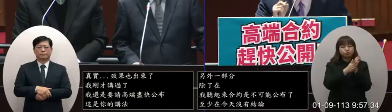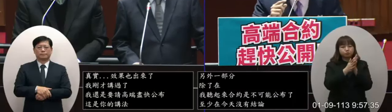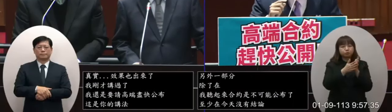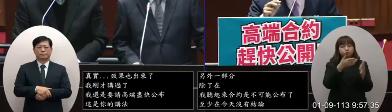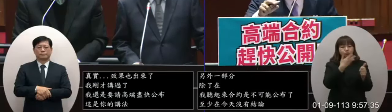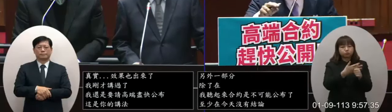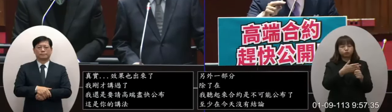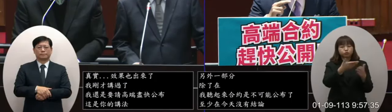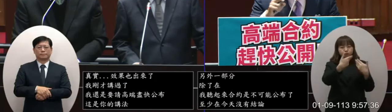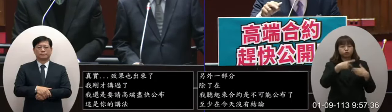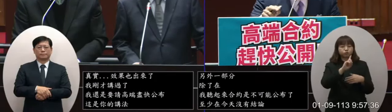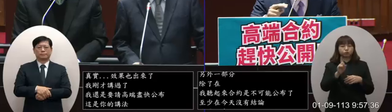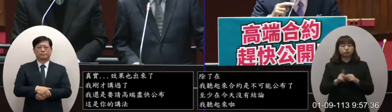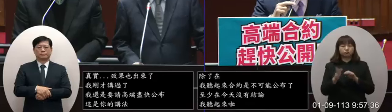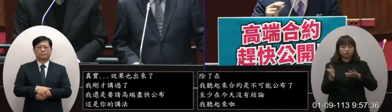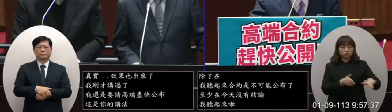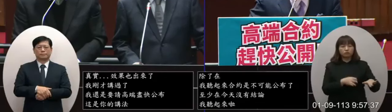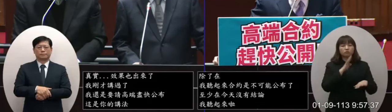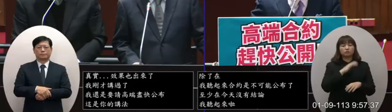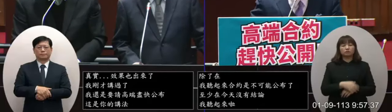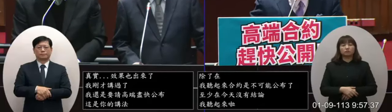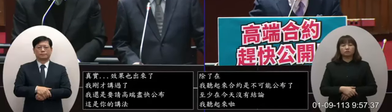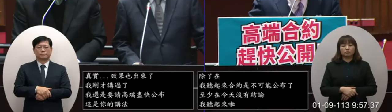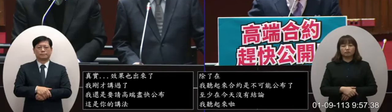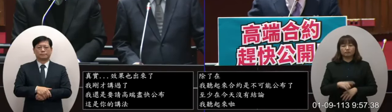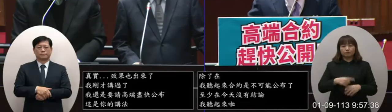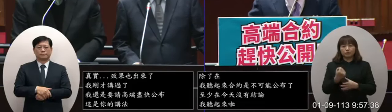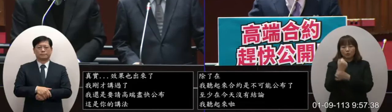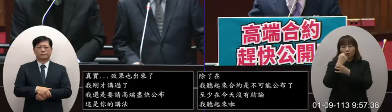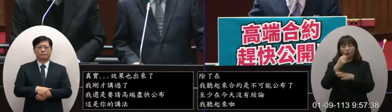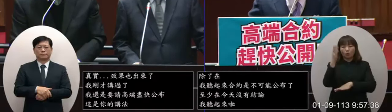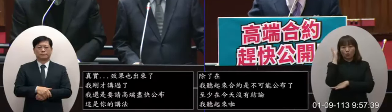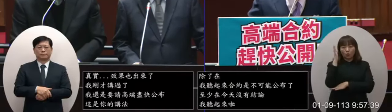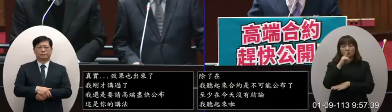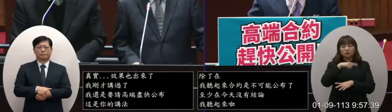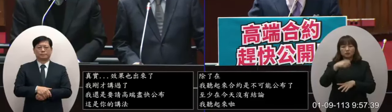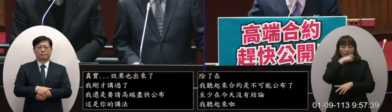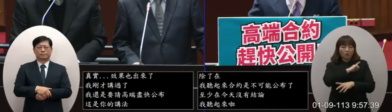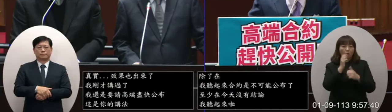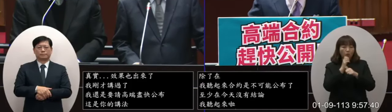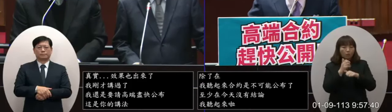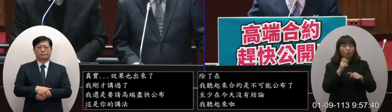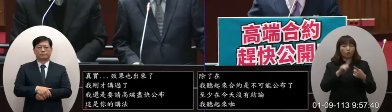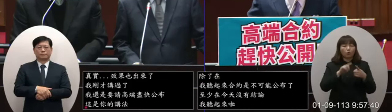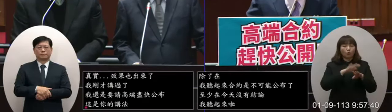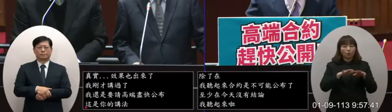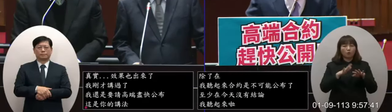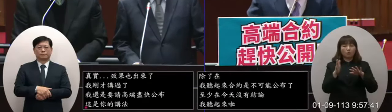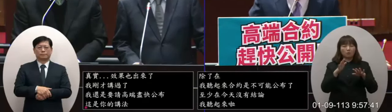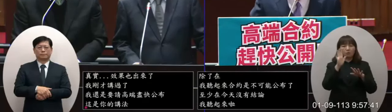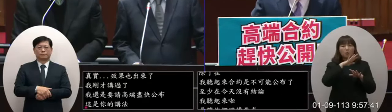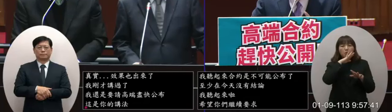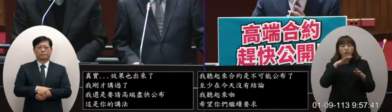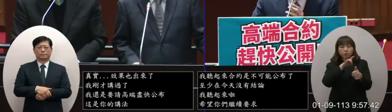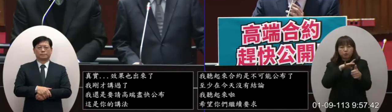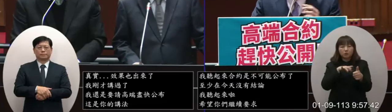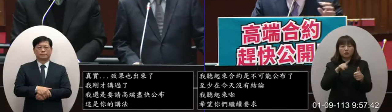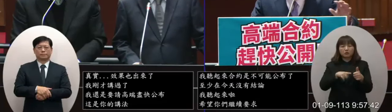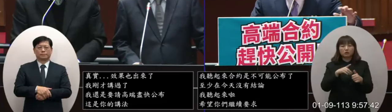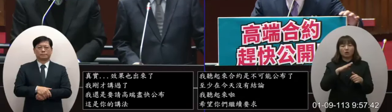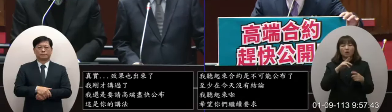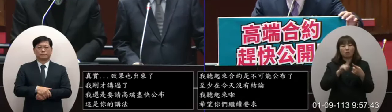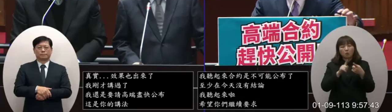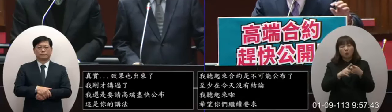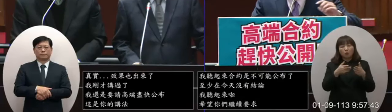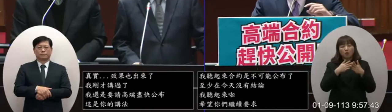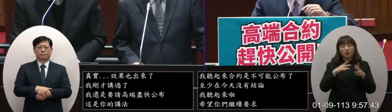的要求另外一個部分我們還是一再強調我們會支持政府的本土生技產業但是我們不希望有人利用這樣的正當